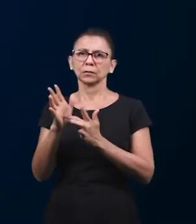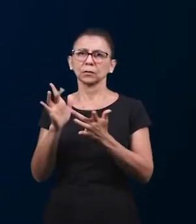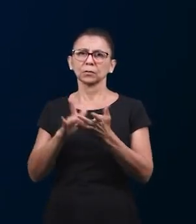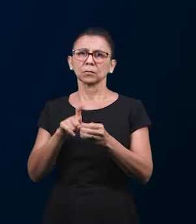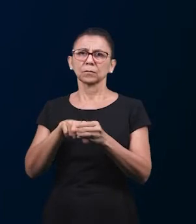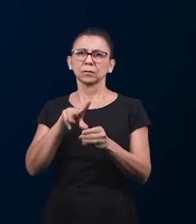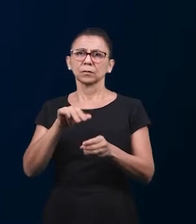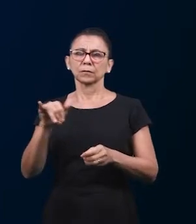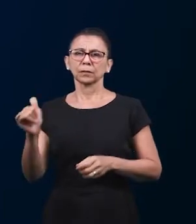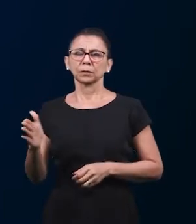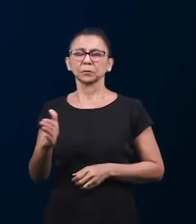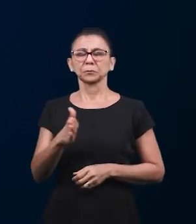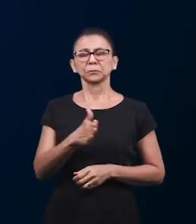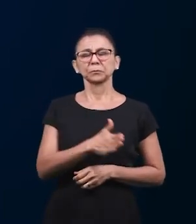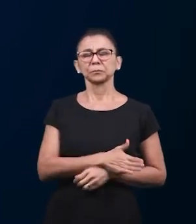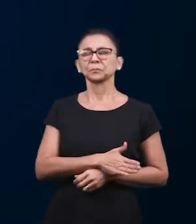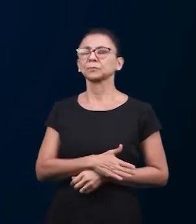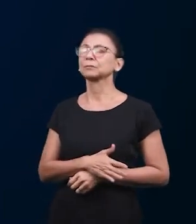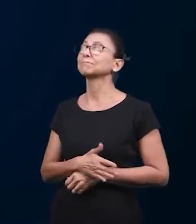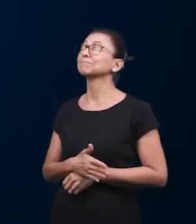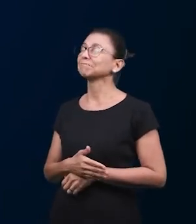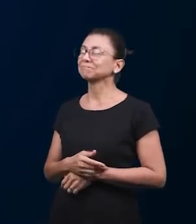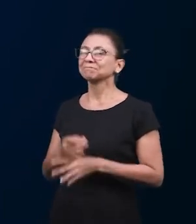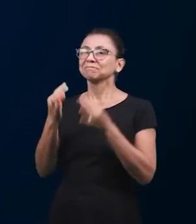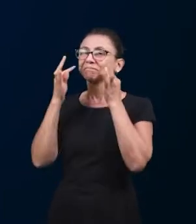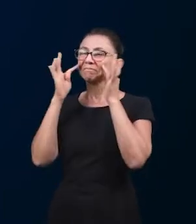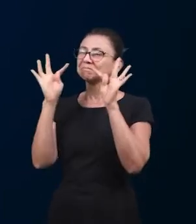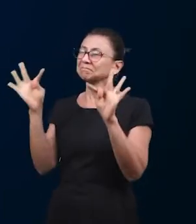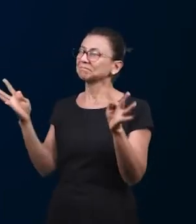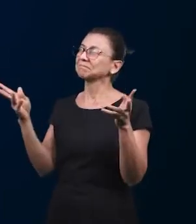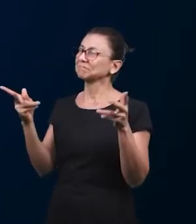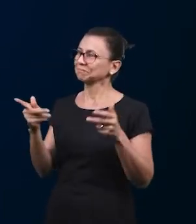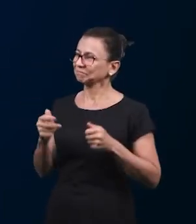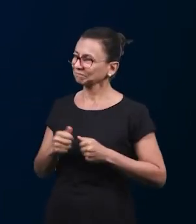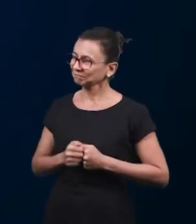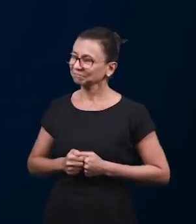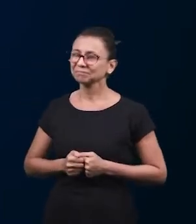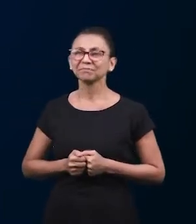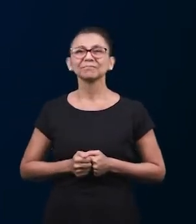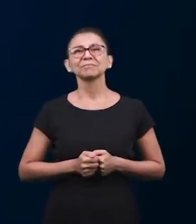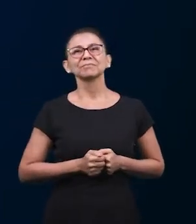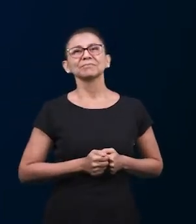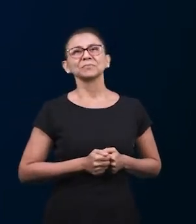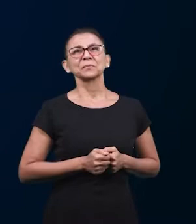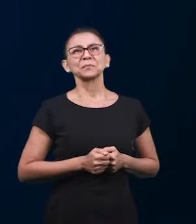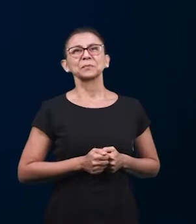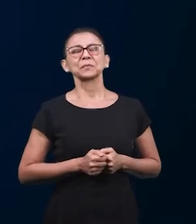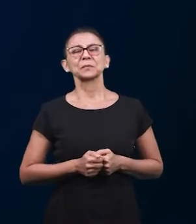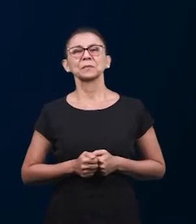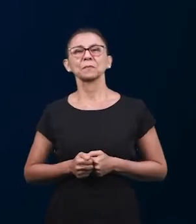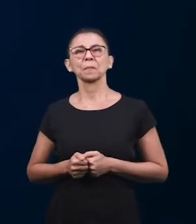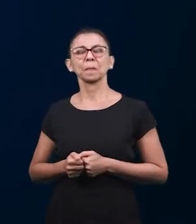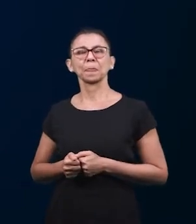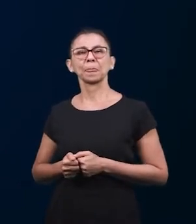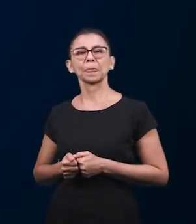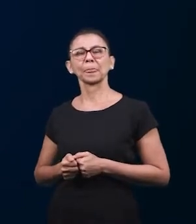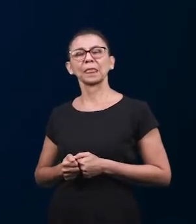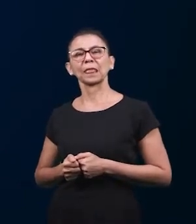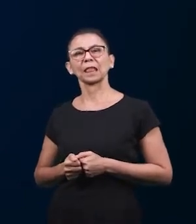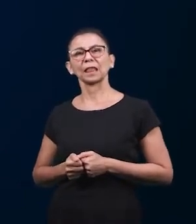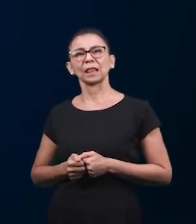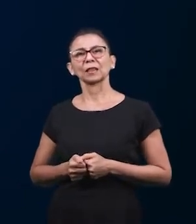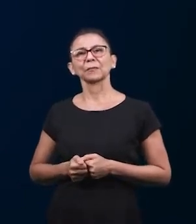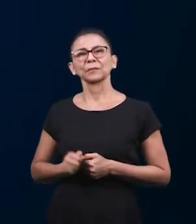Господь Иисус грядет. Аминь, брат Фернандо. Какое чудесное свидетельство нашего брата, Диакона